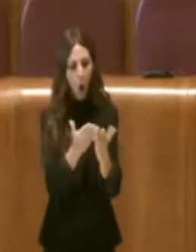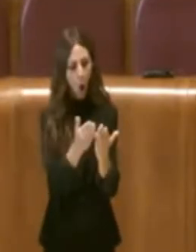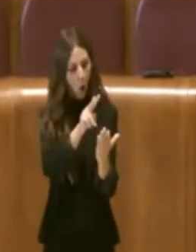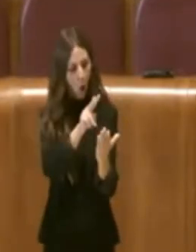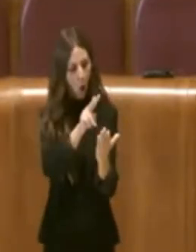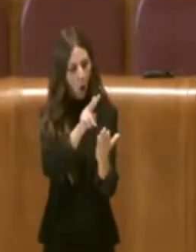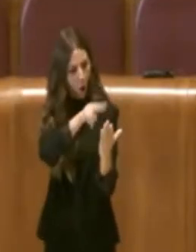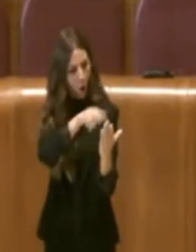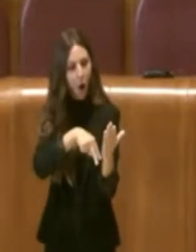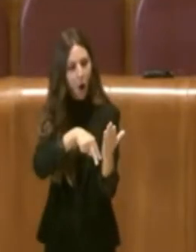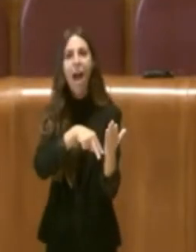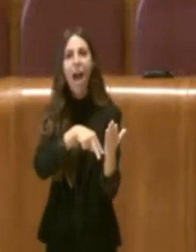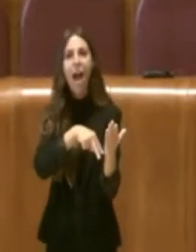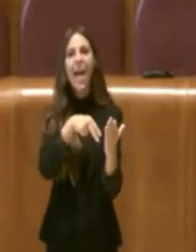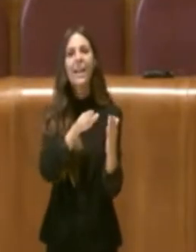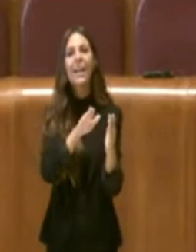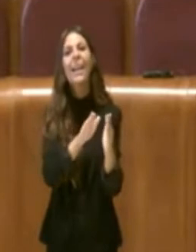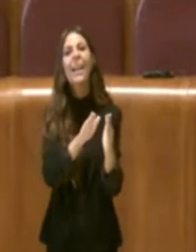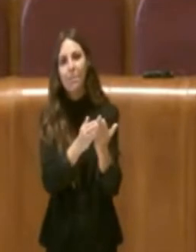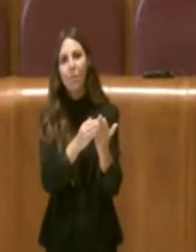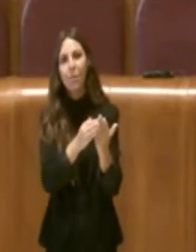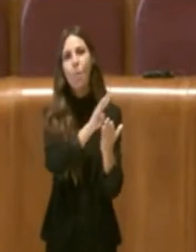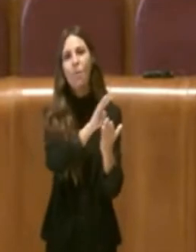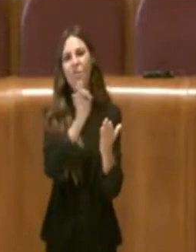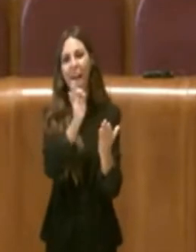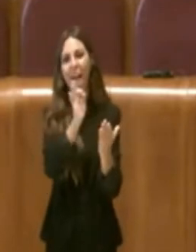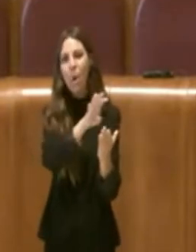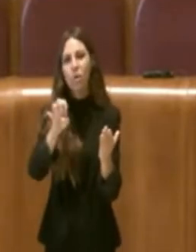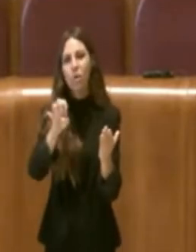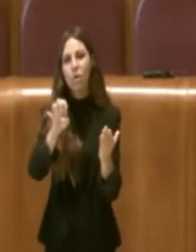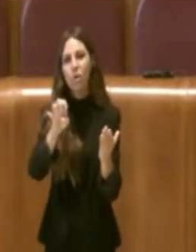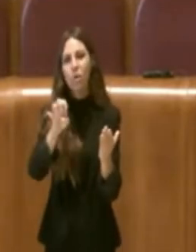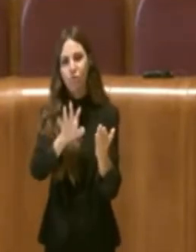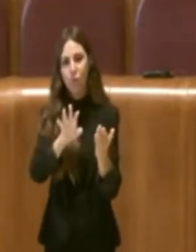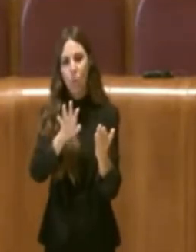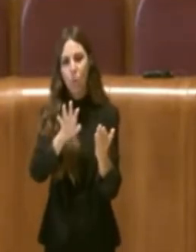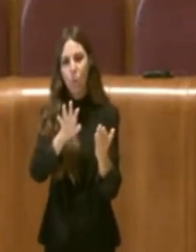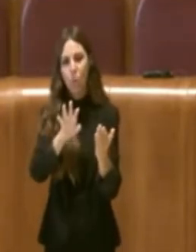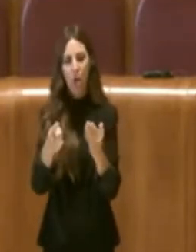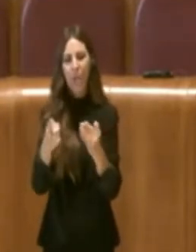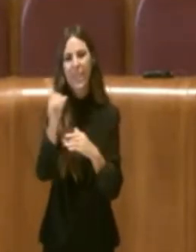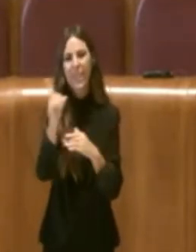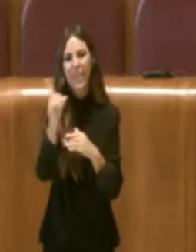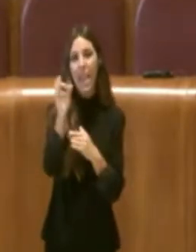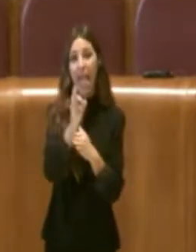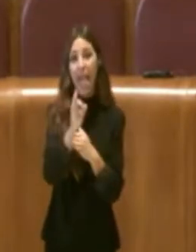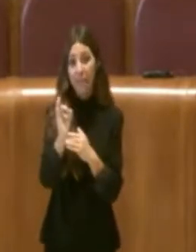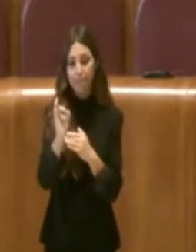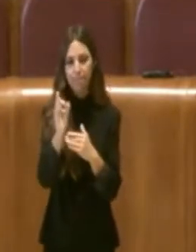451 di Ray Bradbury e in modo chiaramente